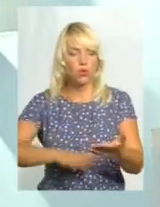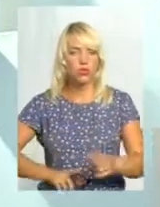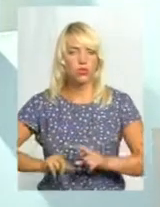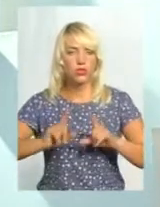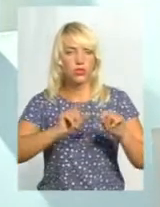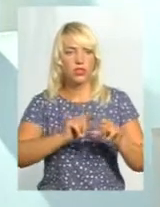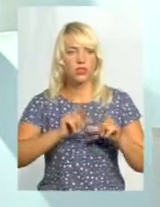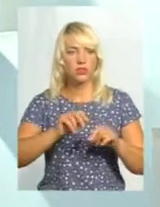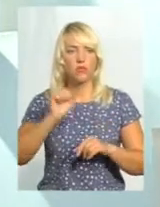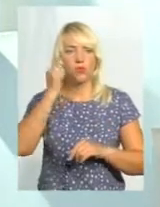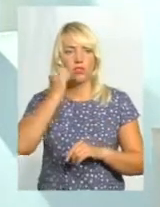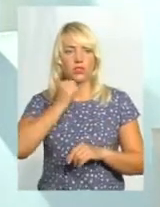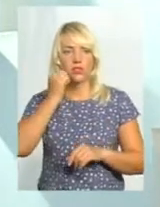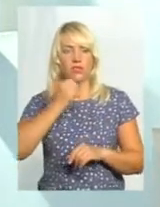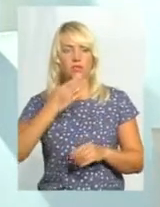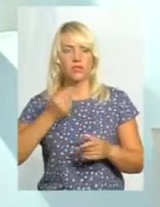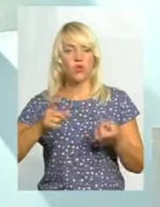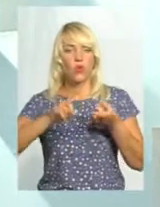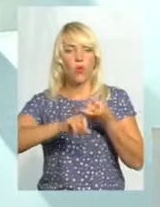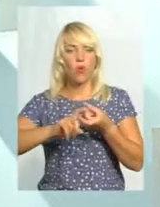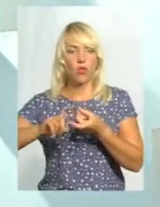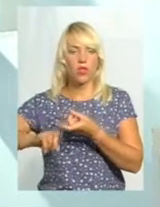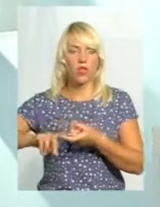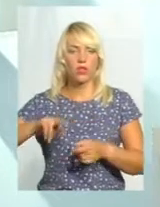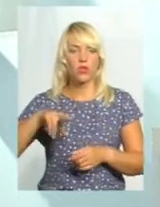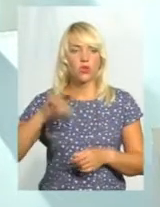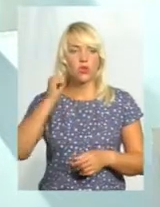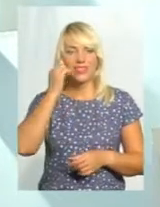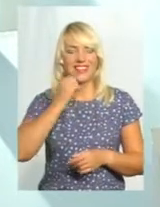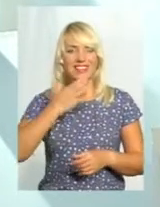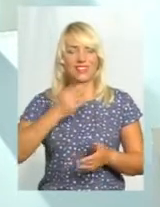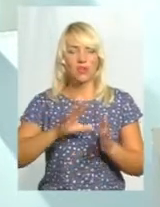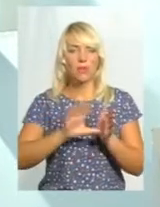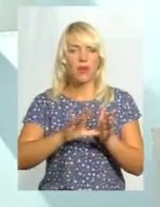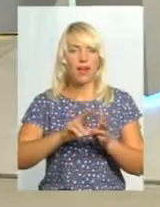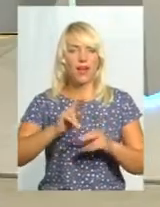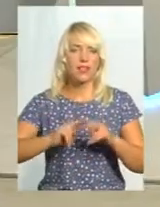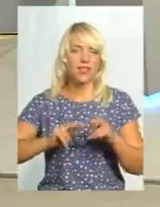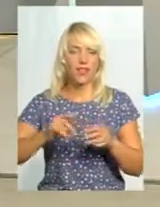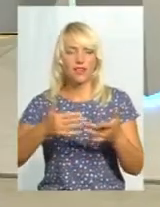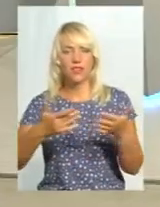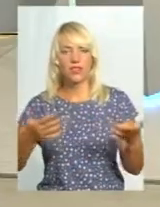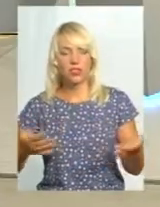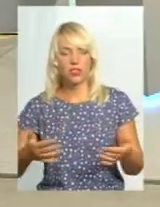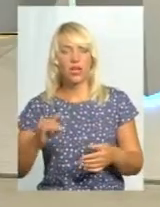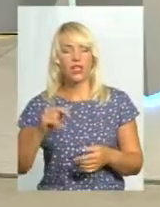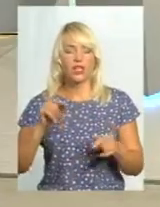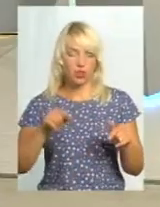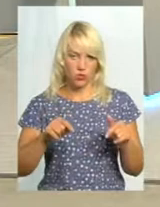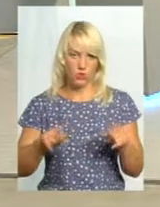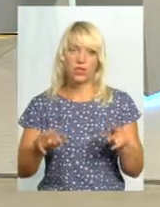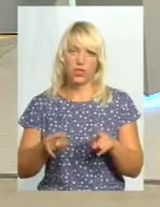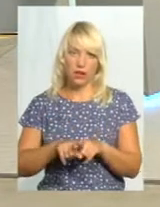тобто по старих своїх контактах, до старих своїх підрядників, бригадирів і таке інше. І тут вони також,